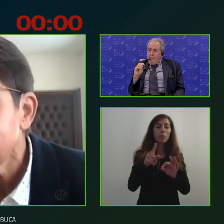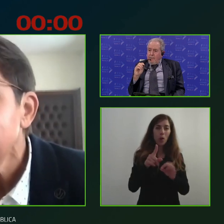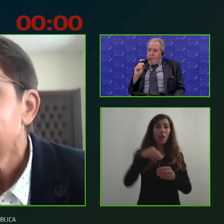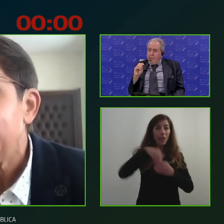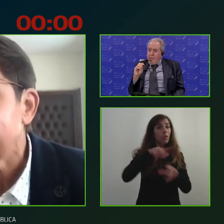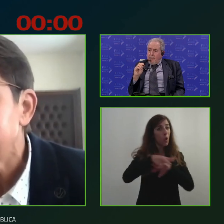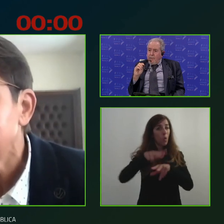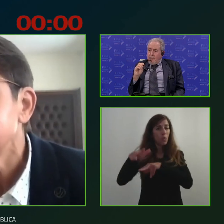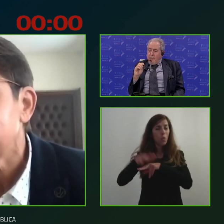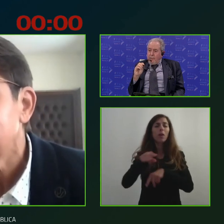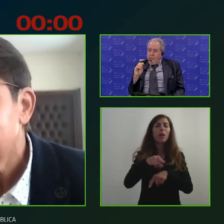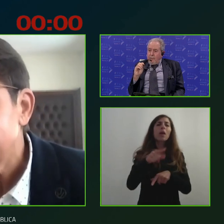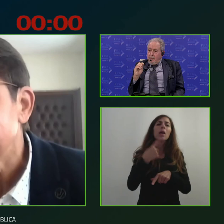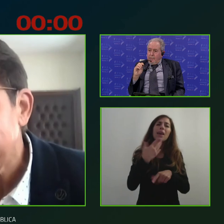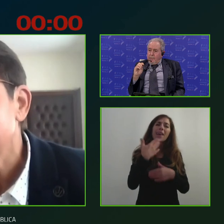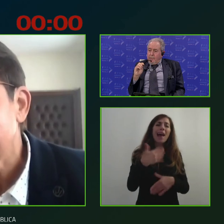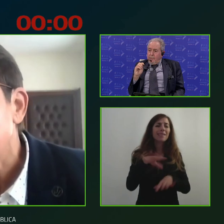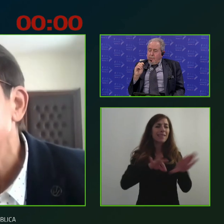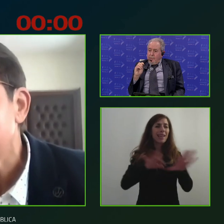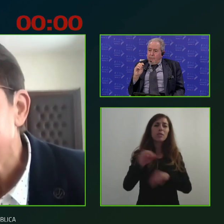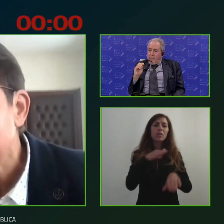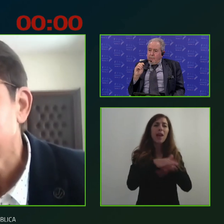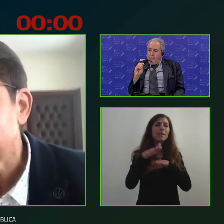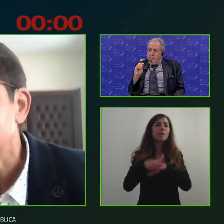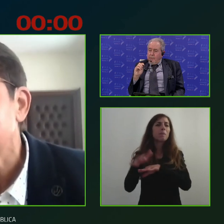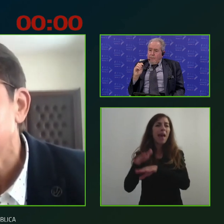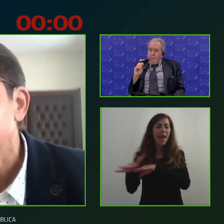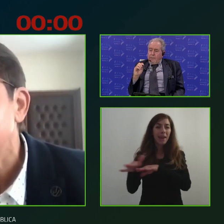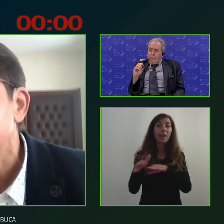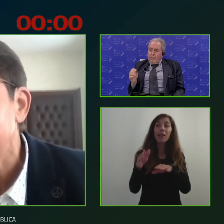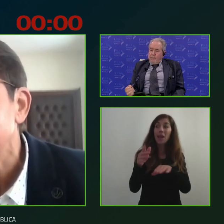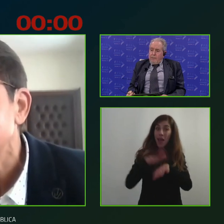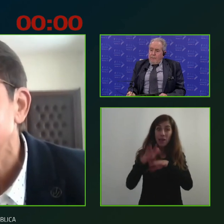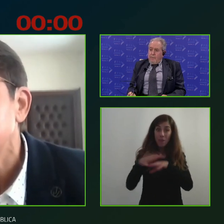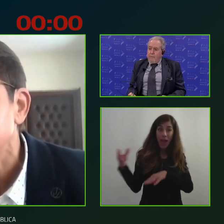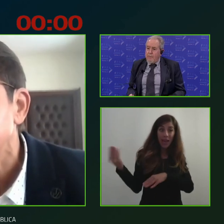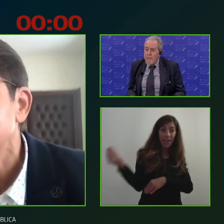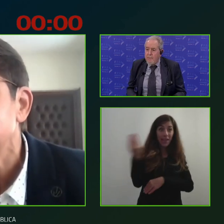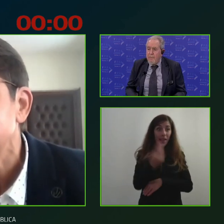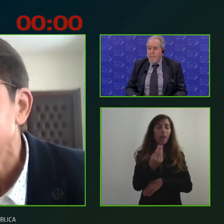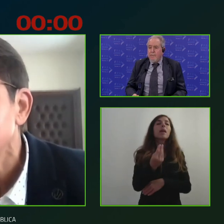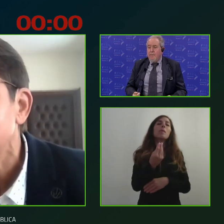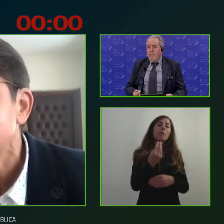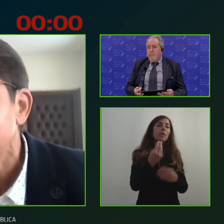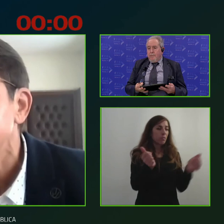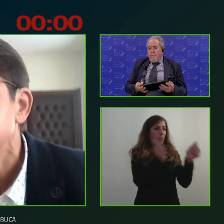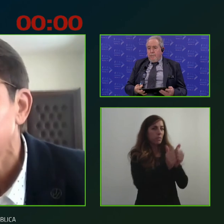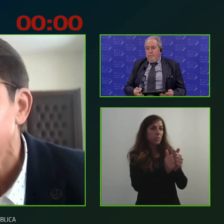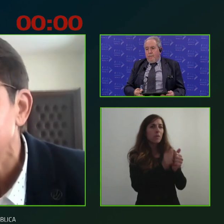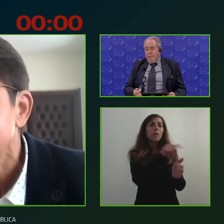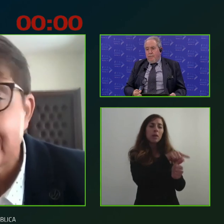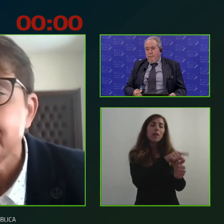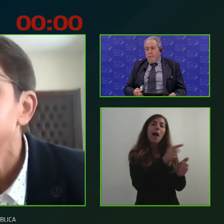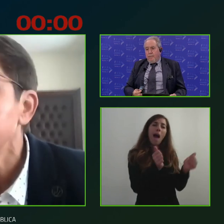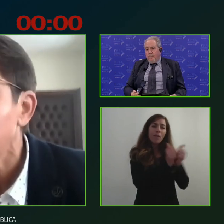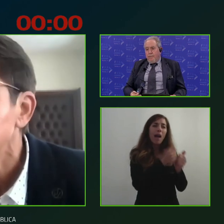esperti e che possa di esperti che quindi affiancano all'interno della pubblica amministrazione soggetti selezionati che possono